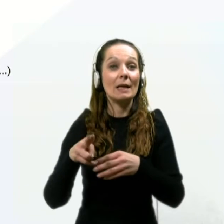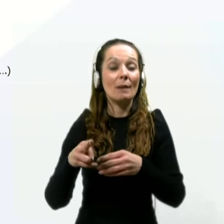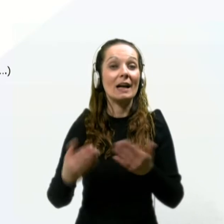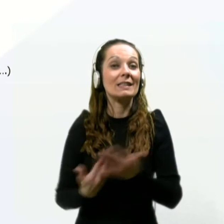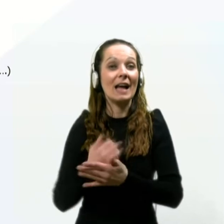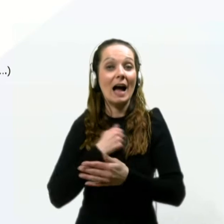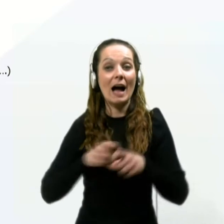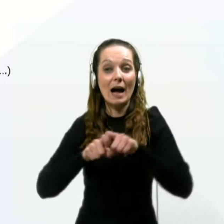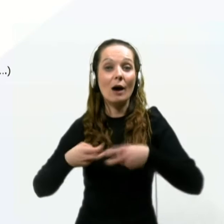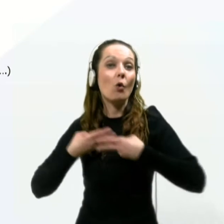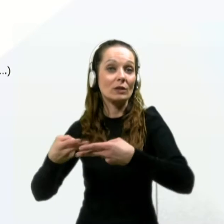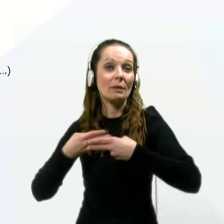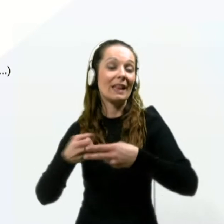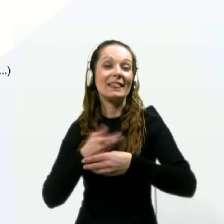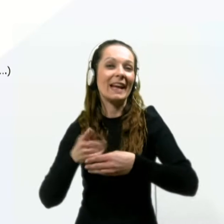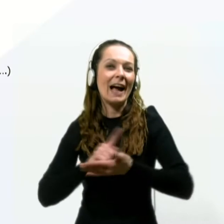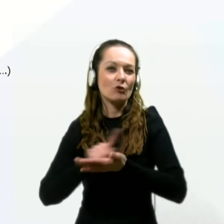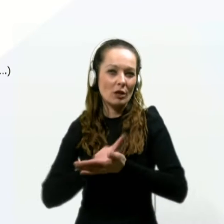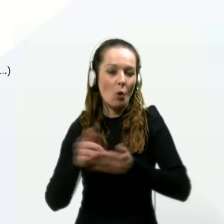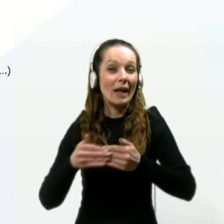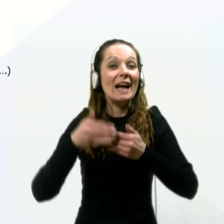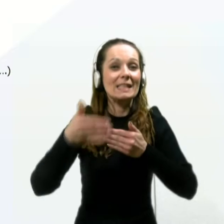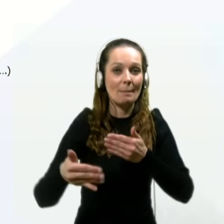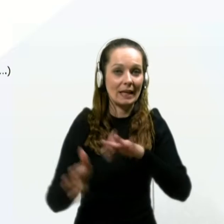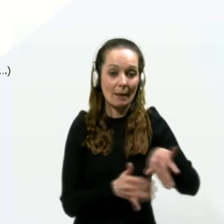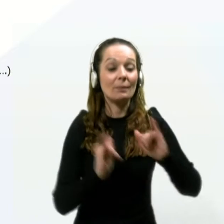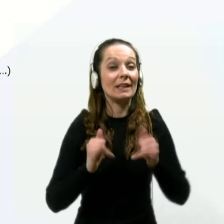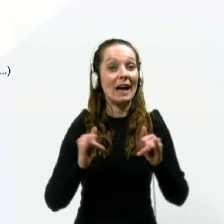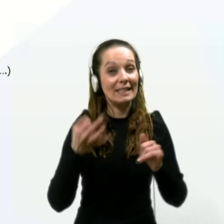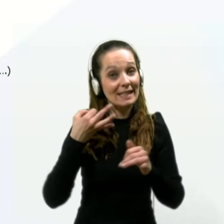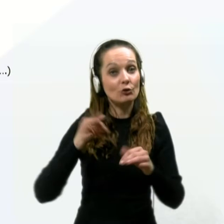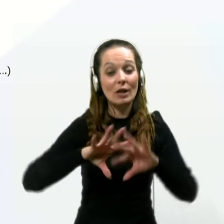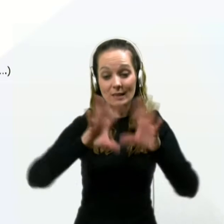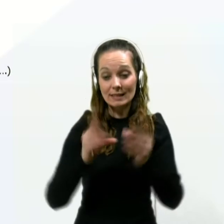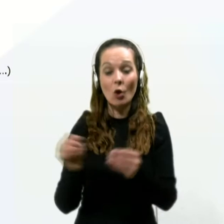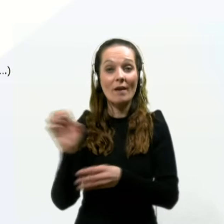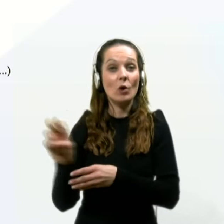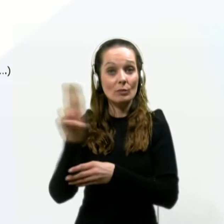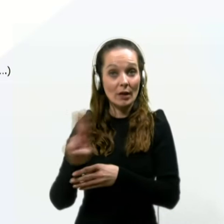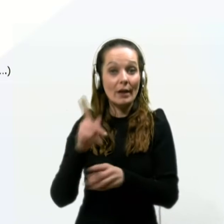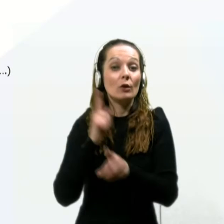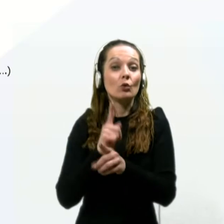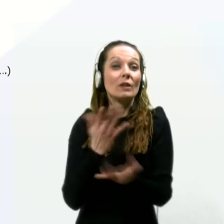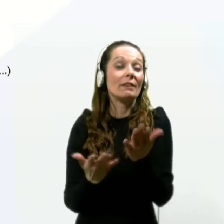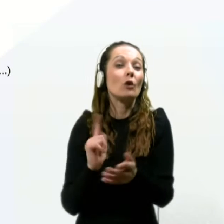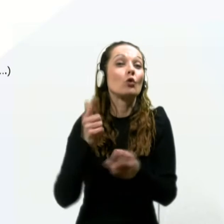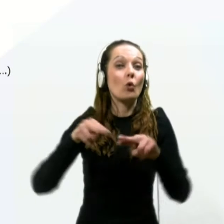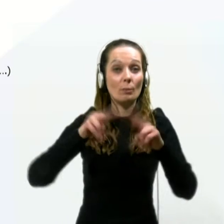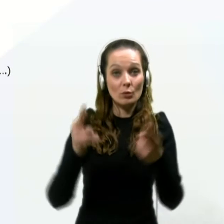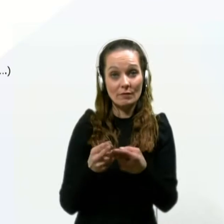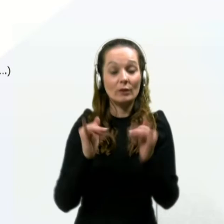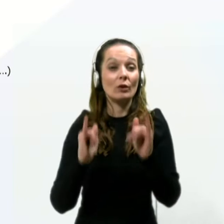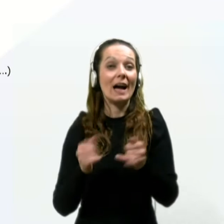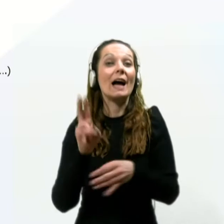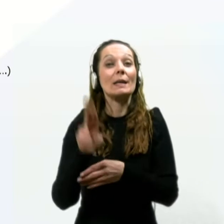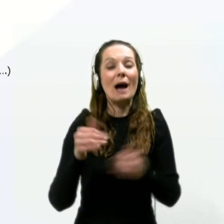hospitalizacijah nek časovni zamik. Značelnost telotne Evropske unije pa vredno tudi drugot po svetu je